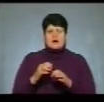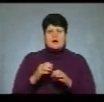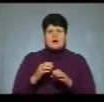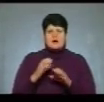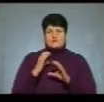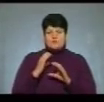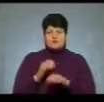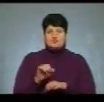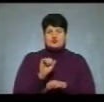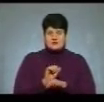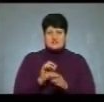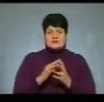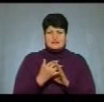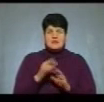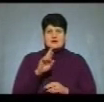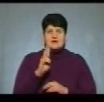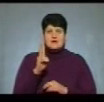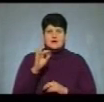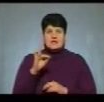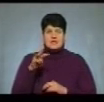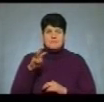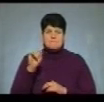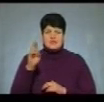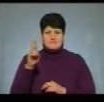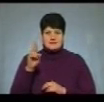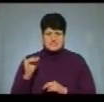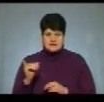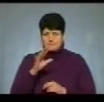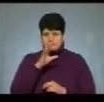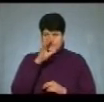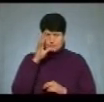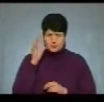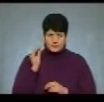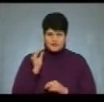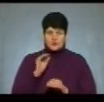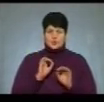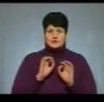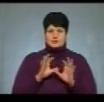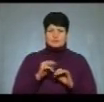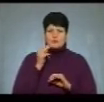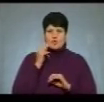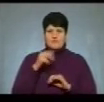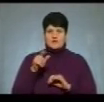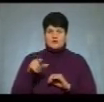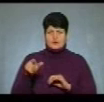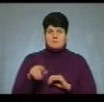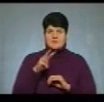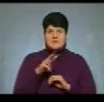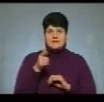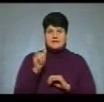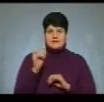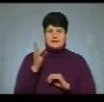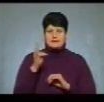Якимівці, у ніч з 27 на 28 червня 2017 року, розповів обвинувачений Михайло Гінда.